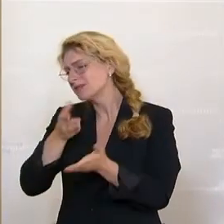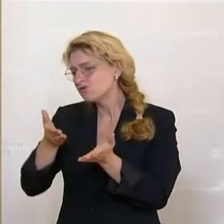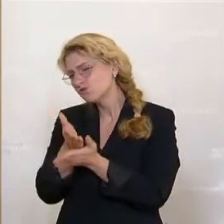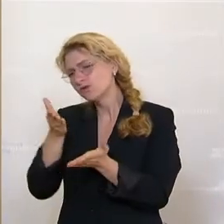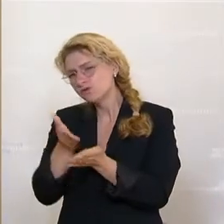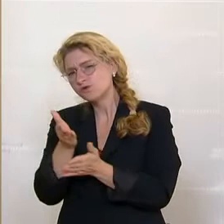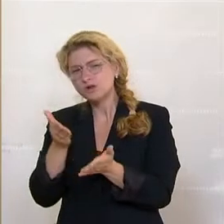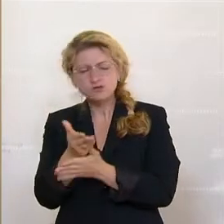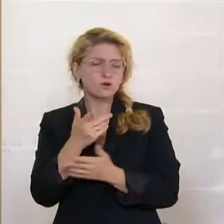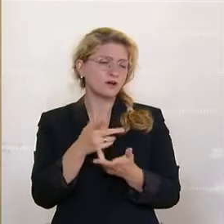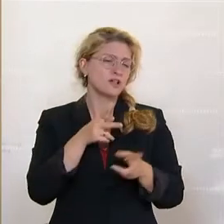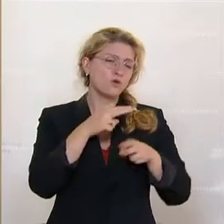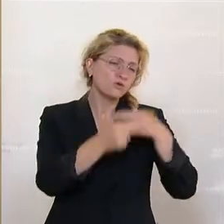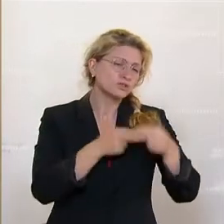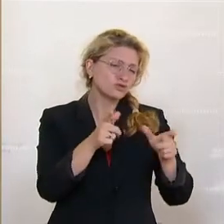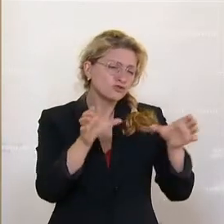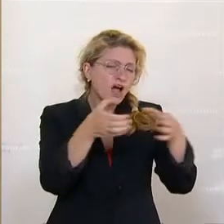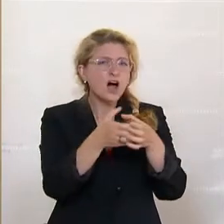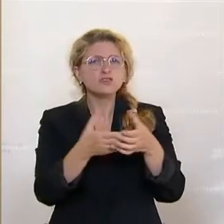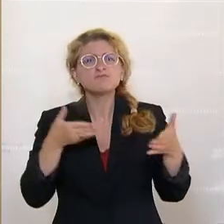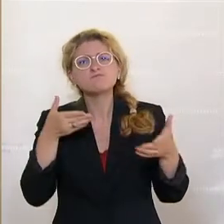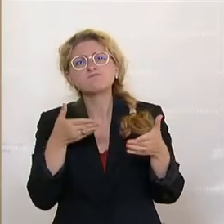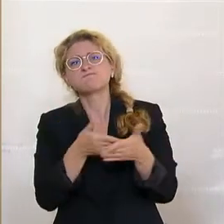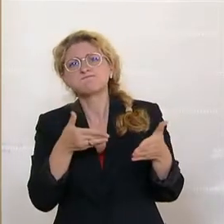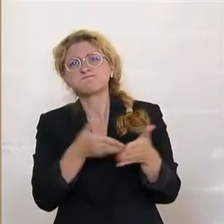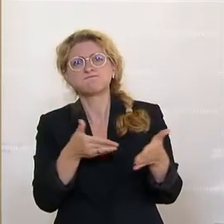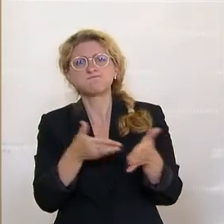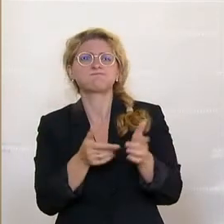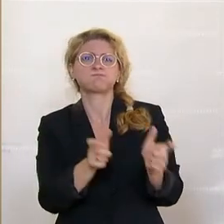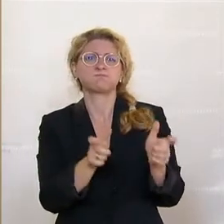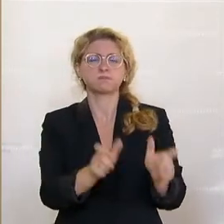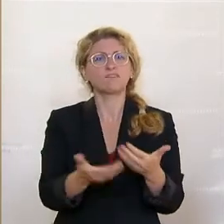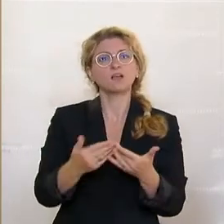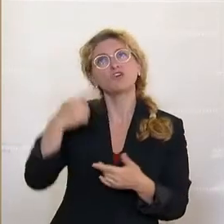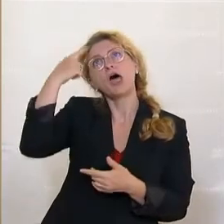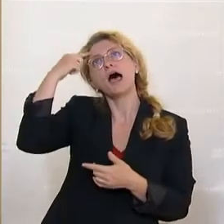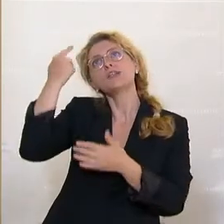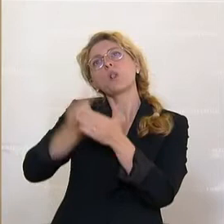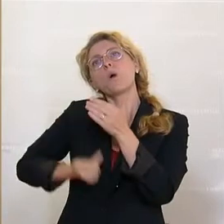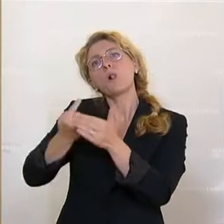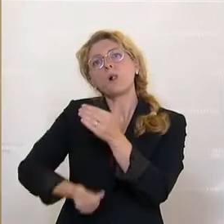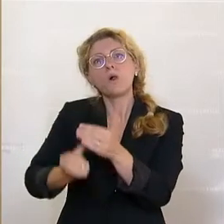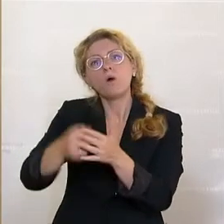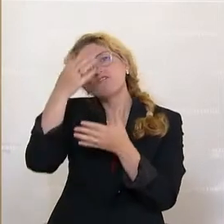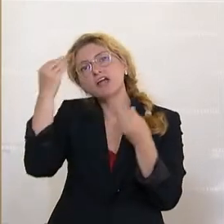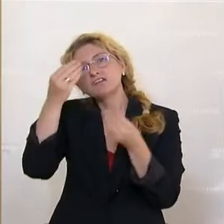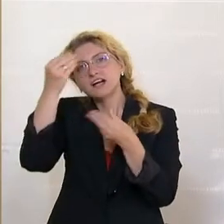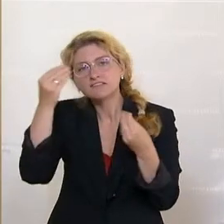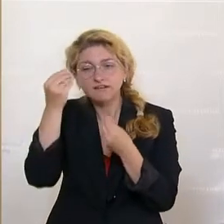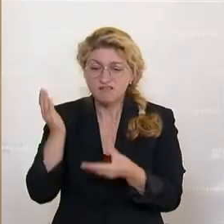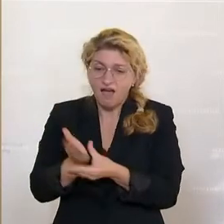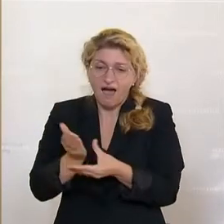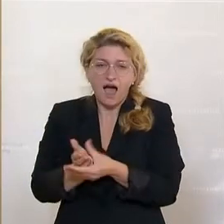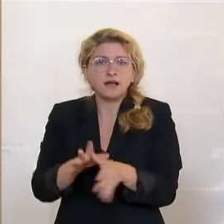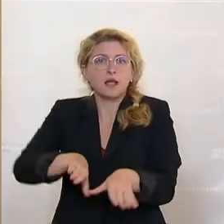verhindern, indem sie Erinnerungslücken hatten, indem sie die Aktenlieferung verweigert hat, indem sie höchstgerichtliche Erkenntnisse verweigert hat, bis zur